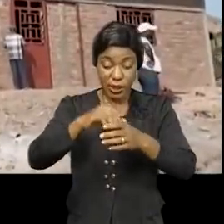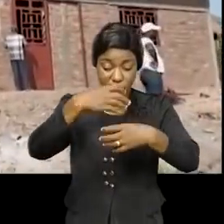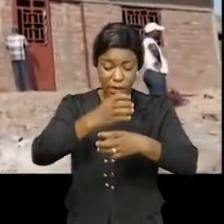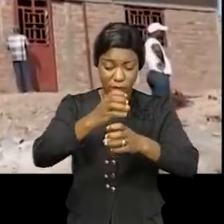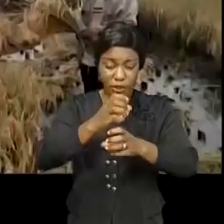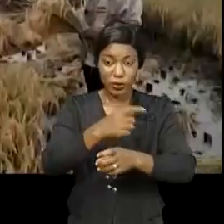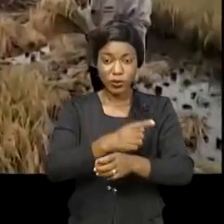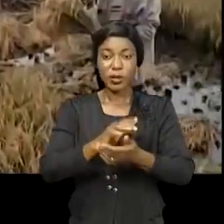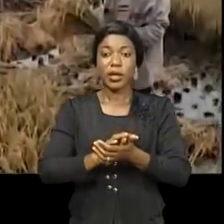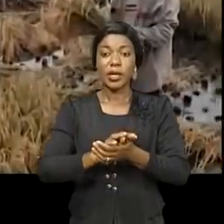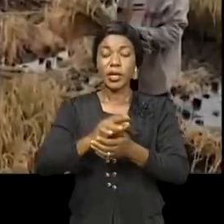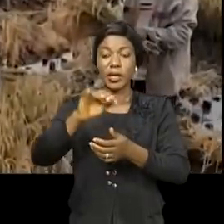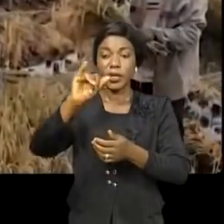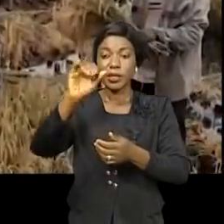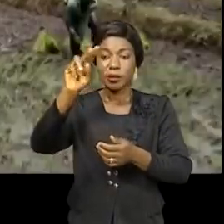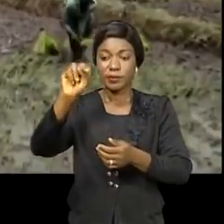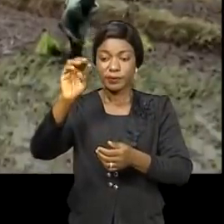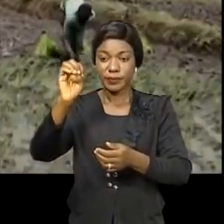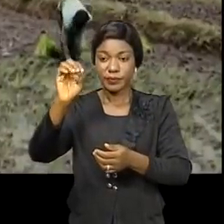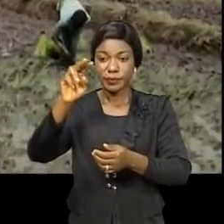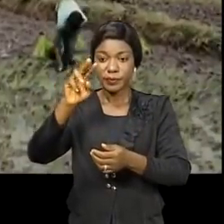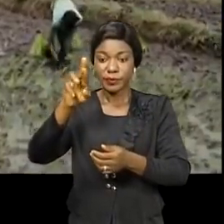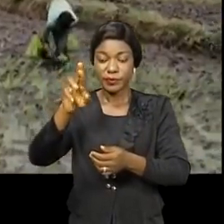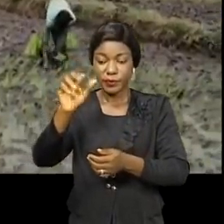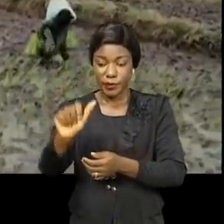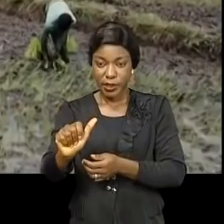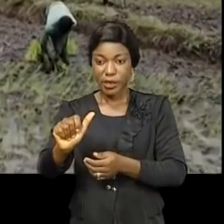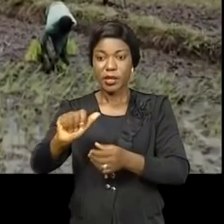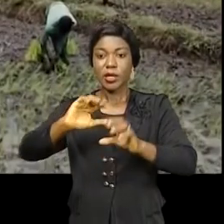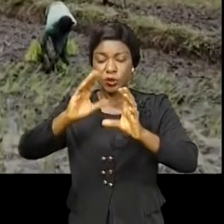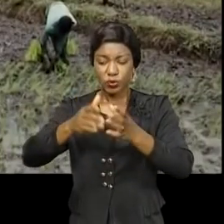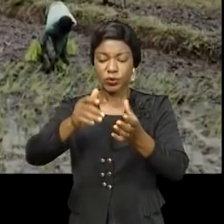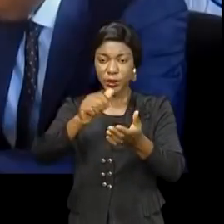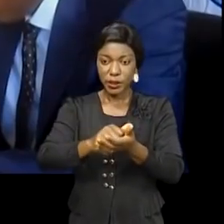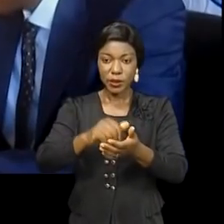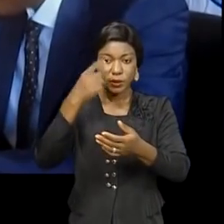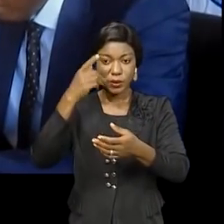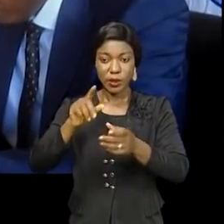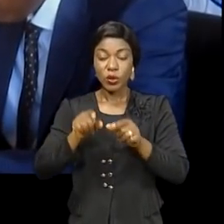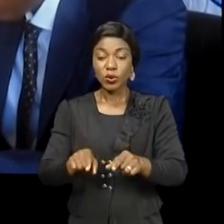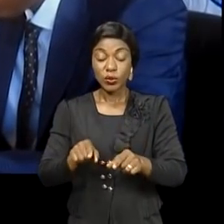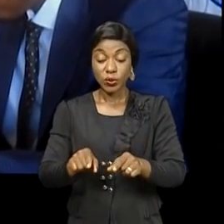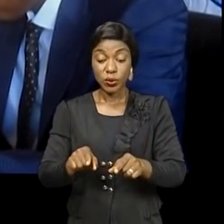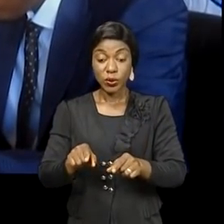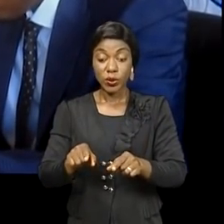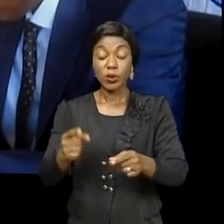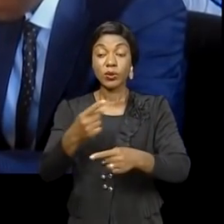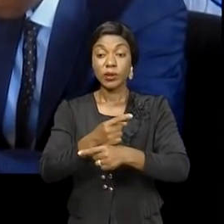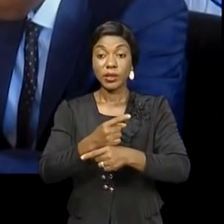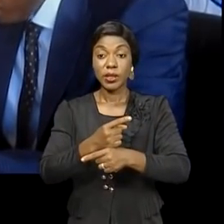qu'un canal d'irrigation de plus de 10 km dans la plaine de la Rousizi, à l'Uberizi par Zoha. Aujourd'hui, c'est la première fois